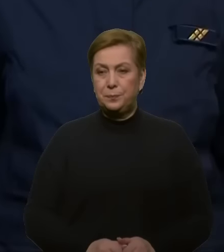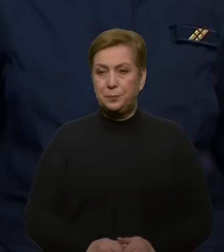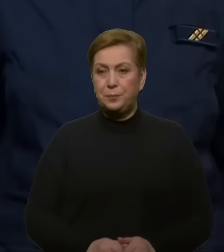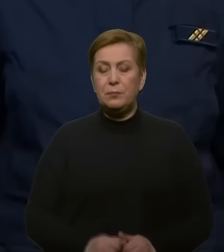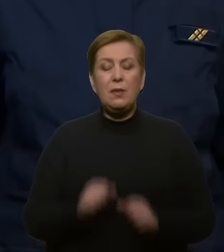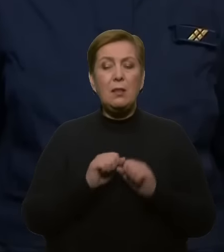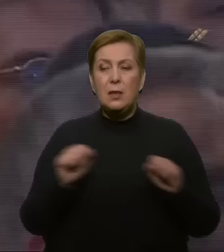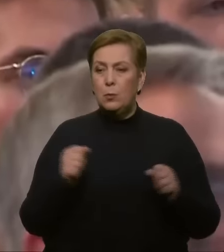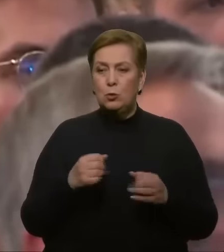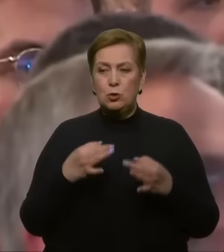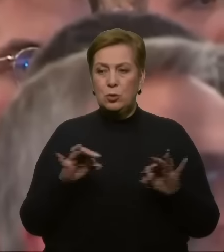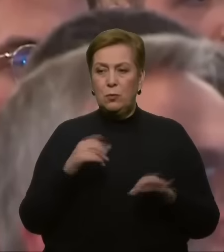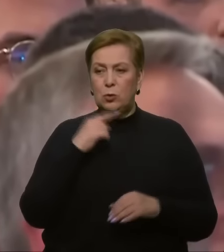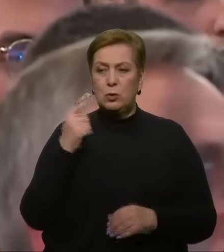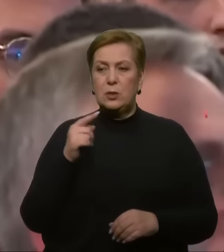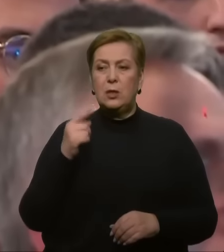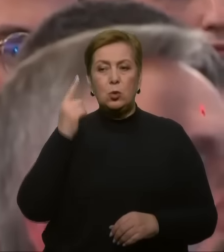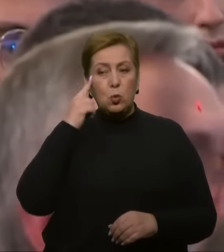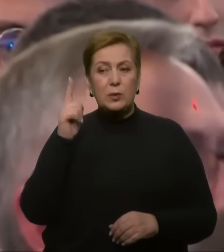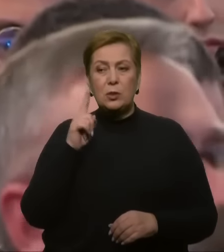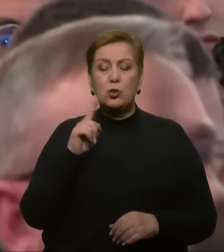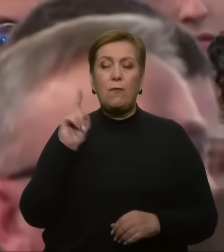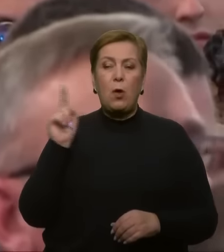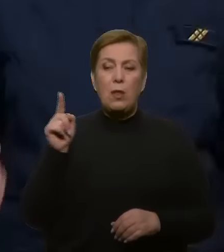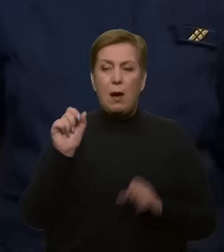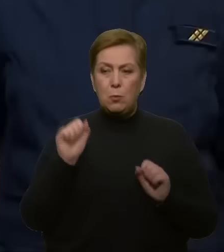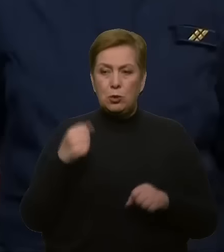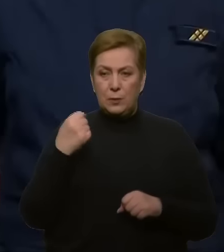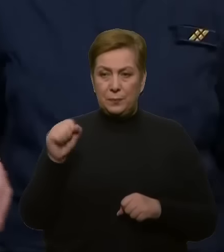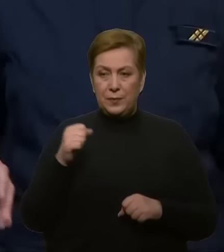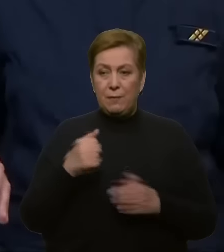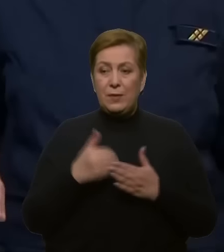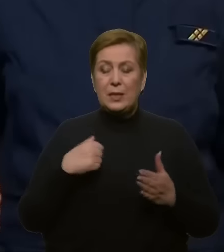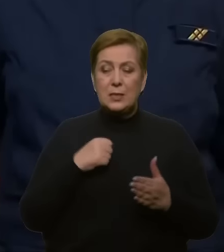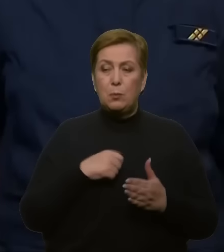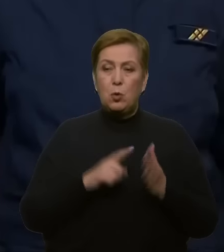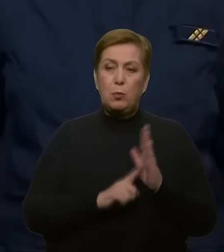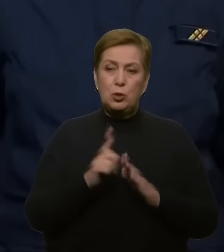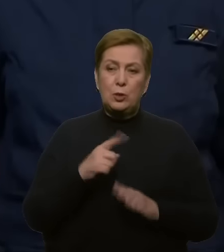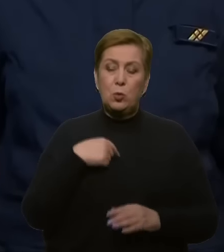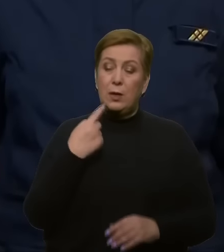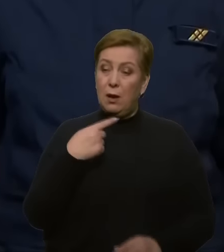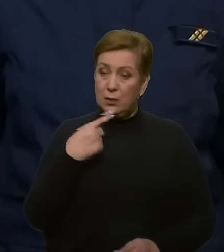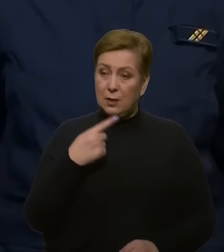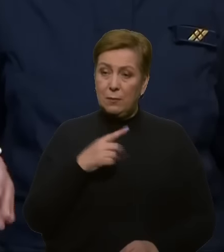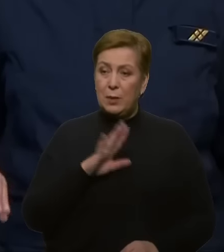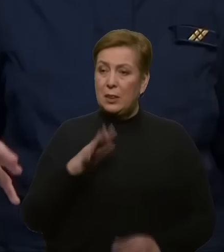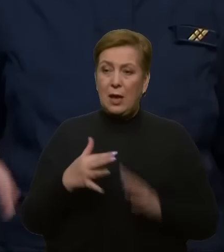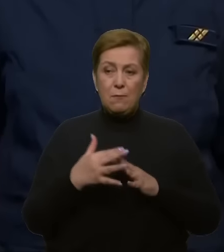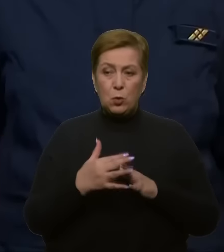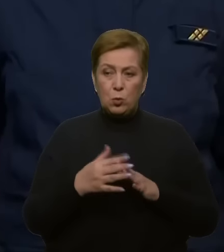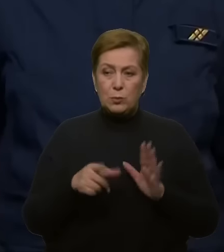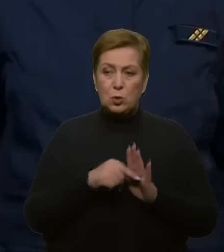Не можна дозволити Росії думати, що вона може перемогти. Я від самого початку сказав, що ми не воюємо з Росією, але наш обов'язок –